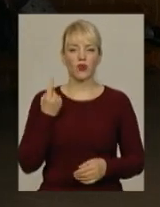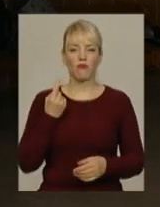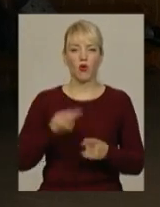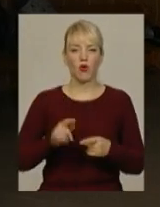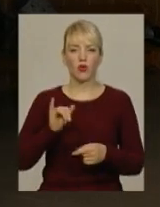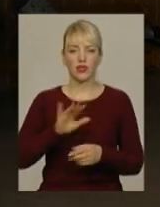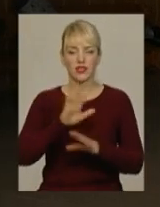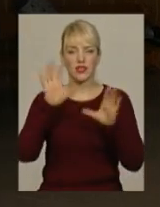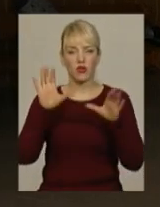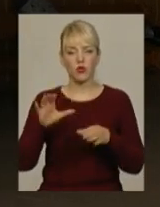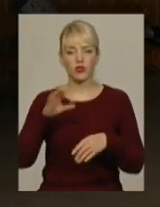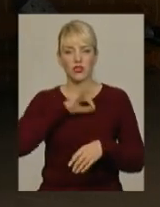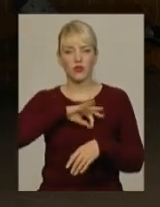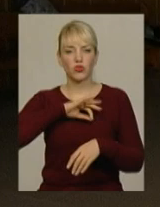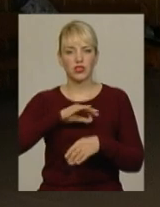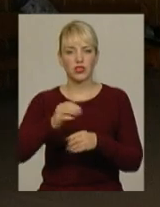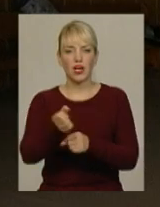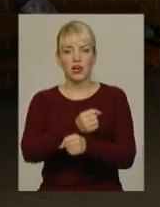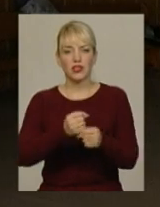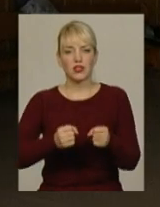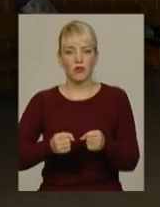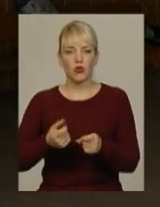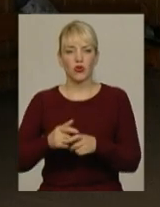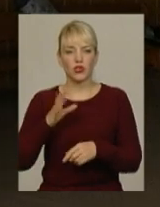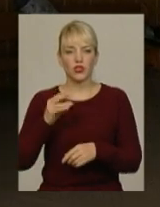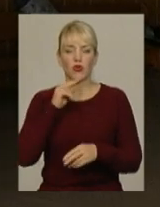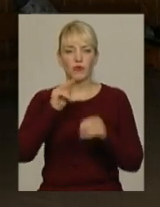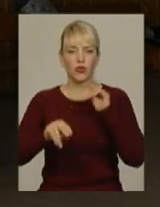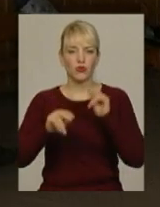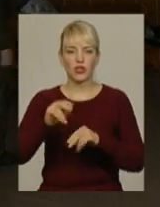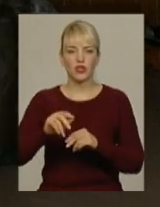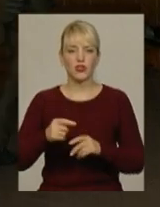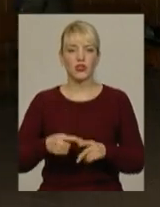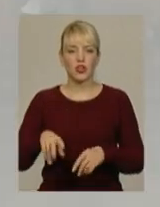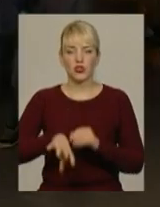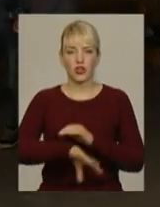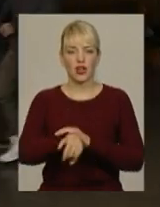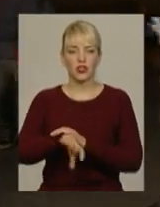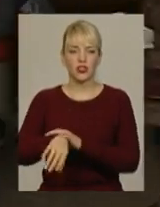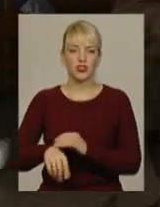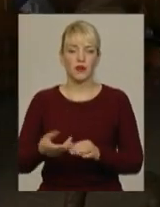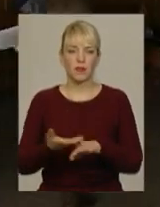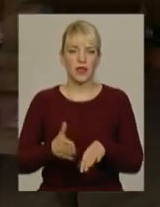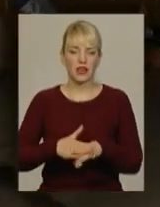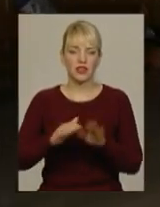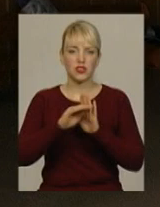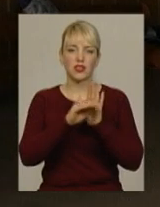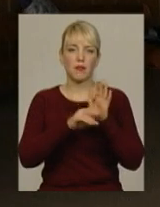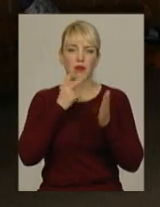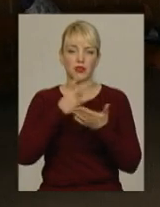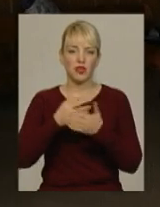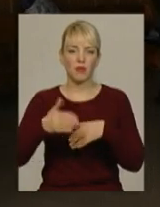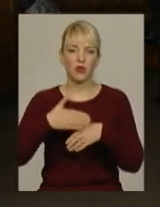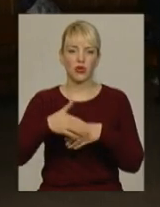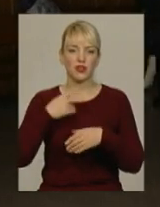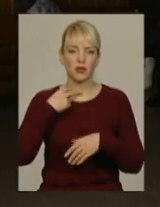завладнення зброєю, а також декільком обвинуваченим інкримінують чинення кридіжок. Натяжча стаття передбачає покарання